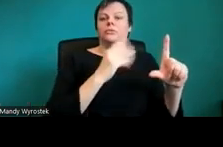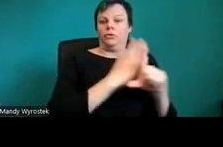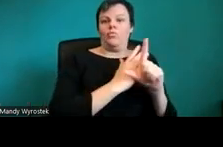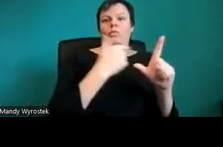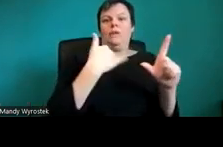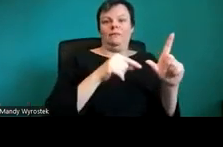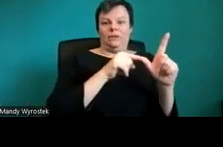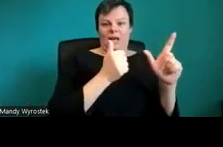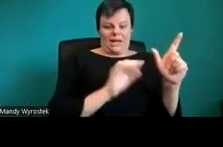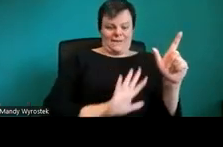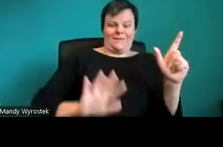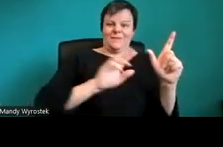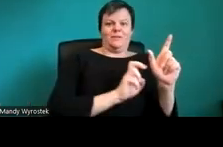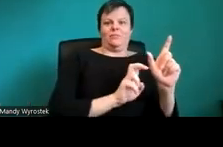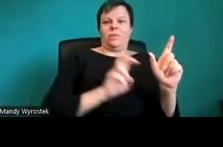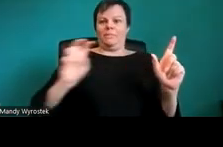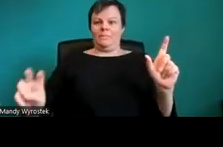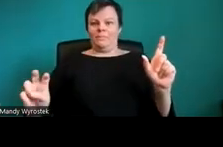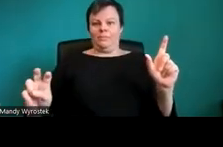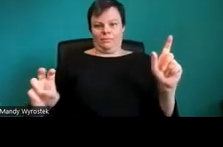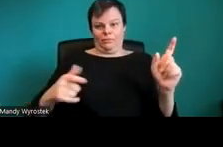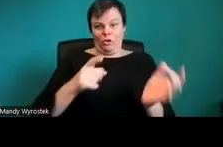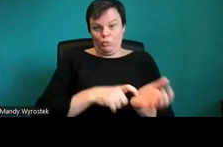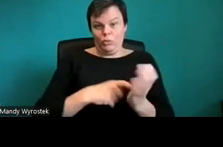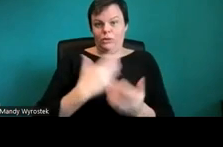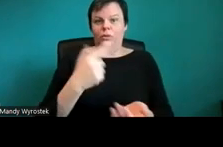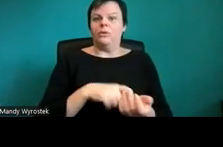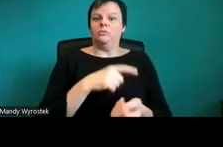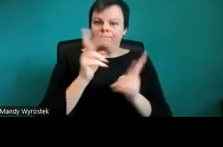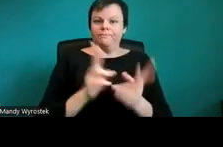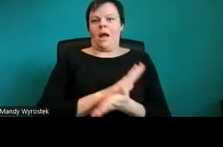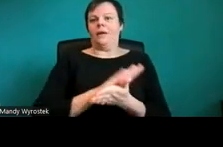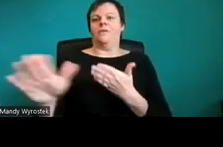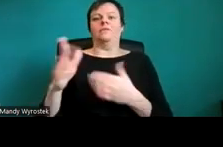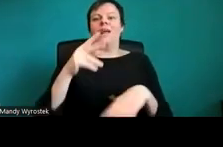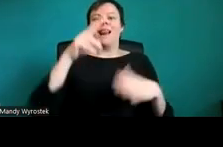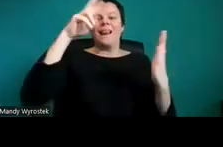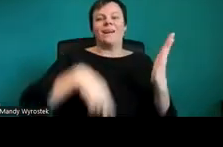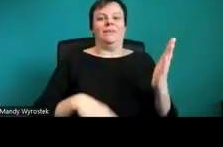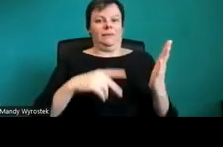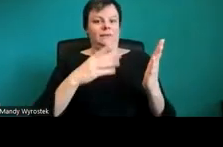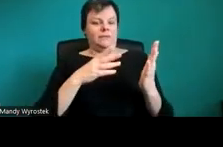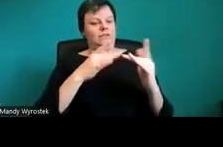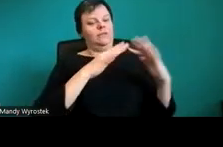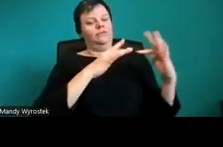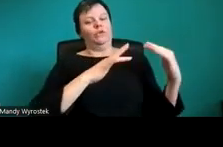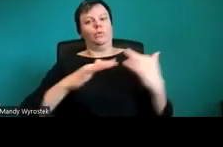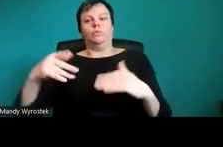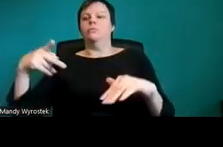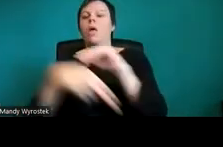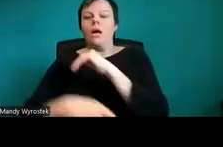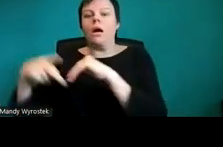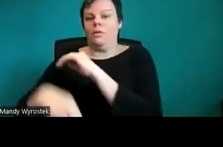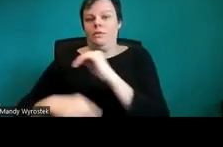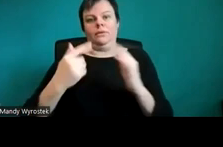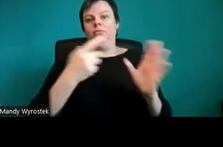den Lesefluss stören würde, wenn ich jetzt mir die Folie nacheinander vorlesen lasse. In der Fußzähle steht sowieso